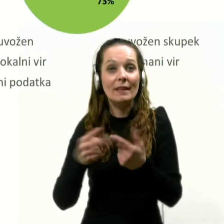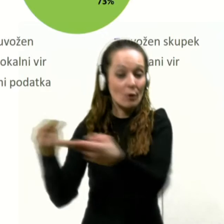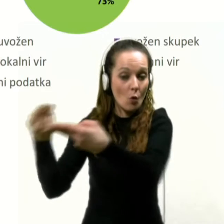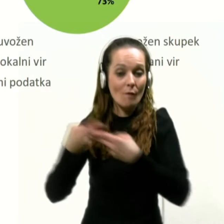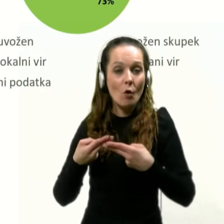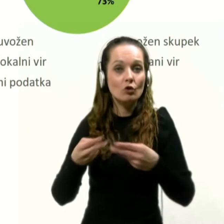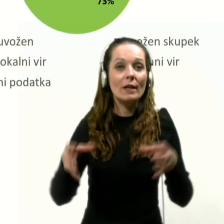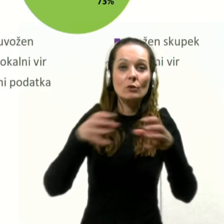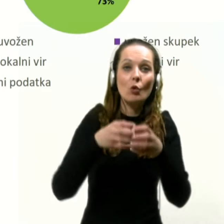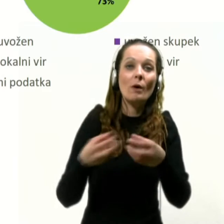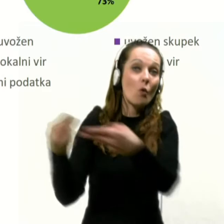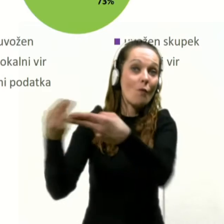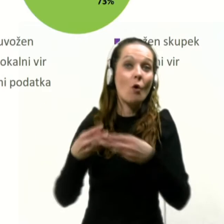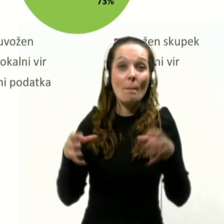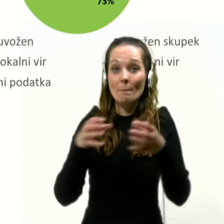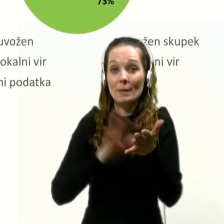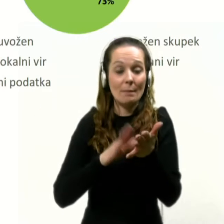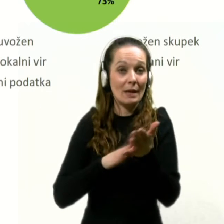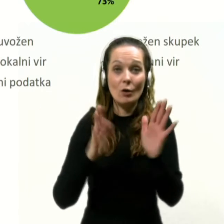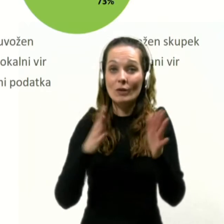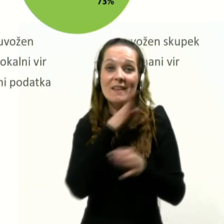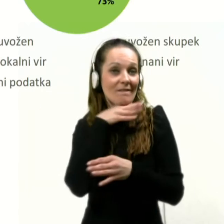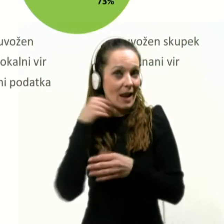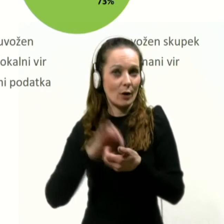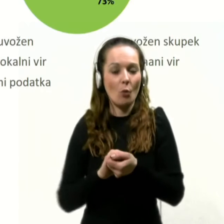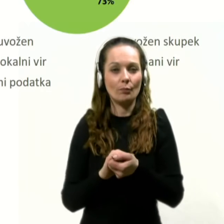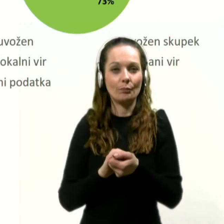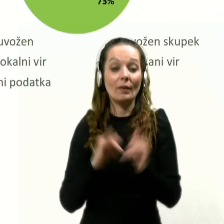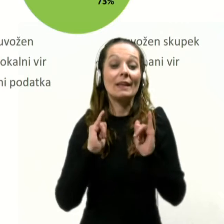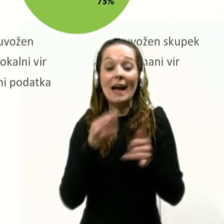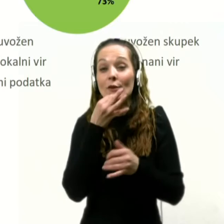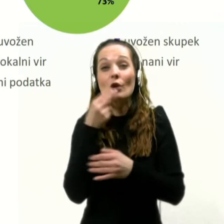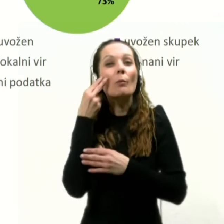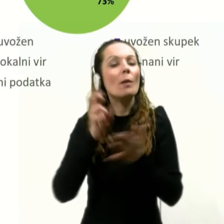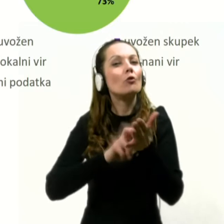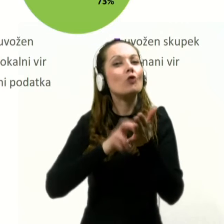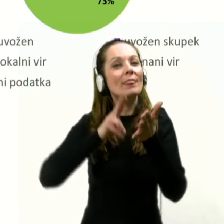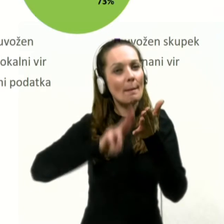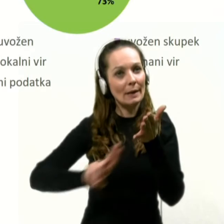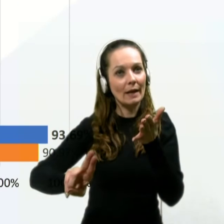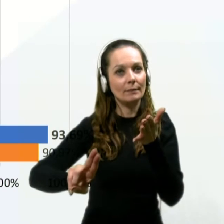skupkov in uvoženih primerov pa ni pravzaprav veliko. Če gremo še naprej,